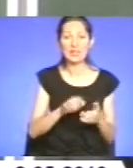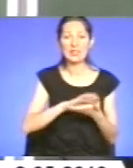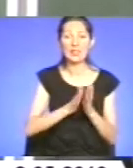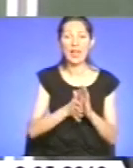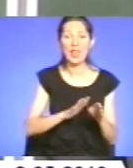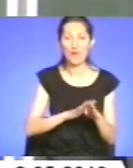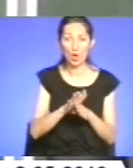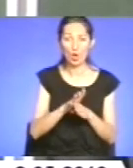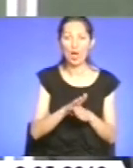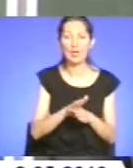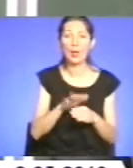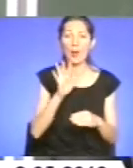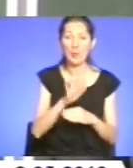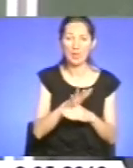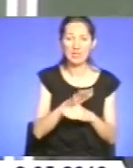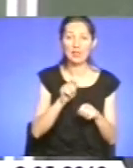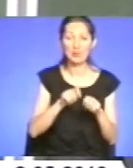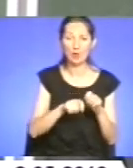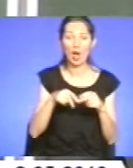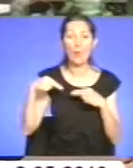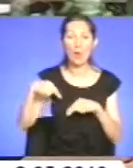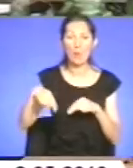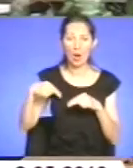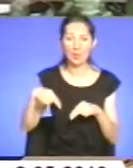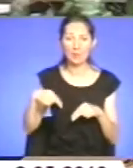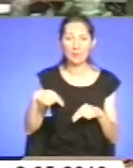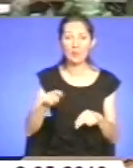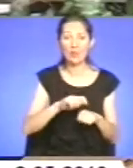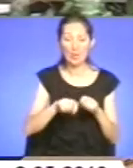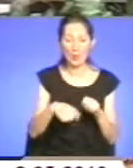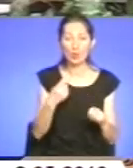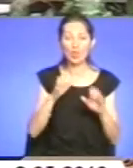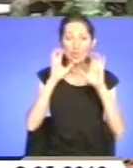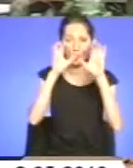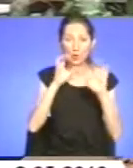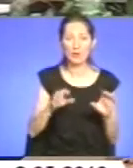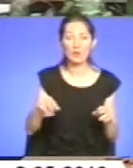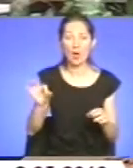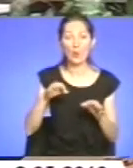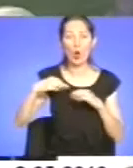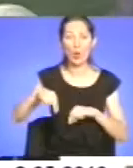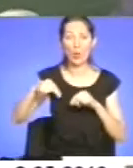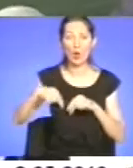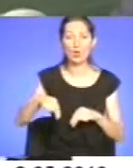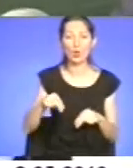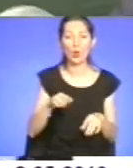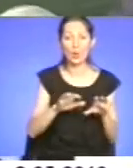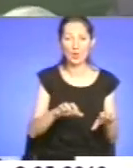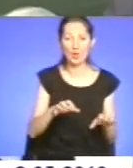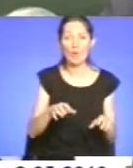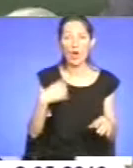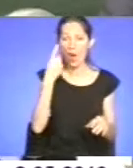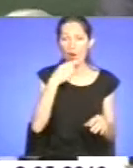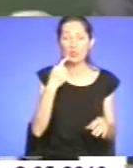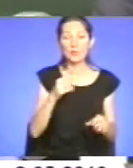виконання приписів інспекторами праці. За порушення законодавства про працю на посадових осіб склали та передали